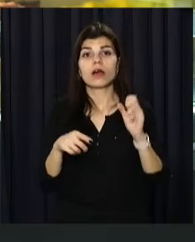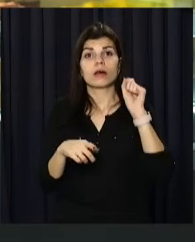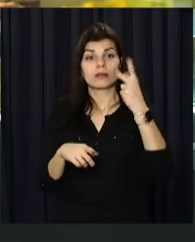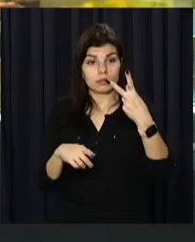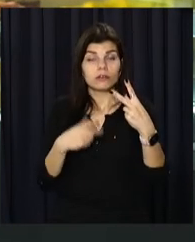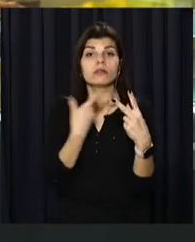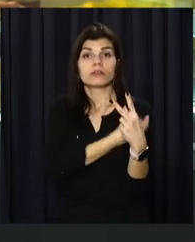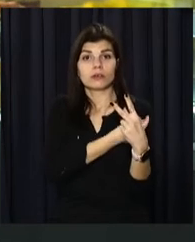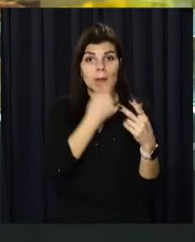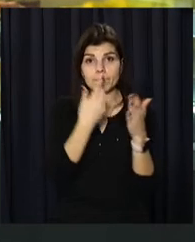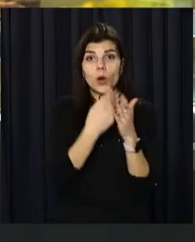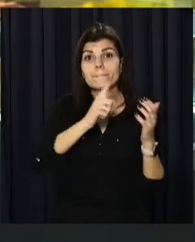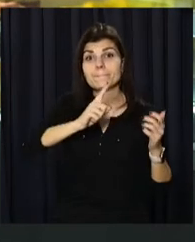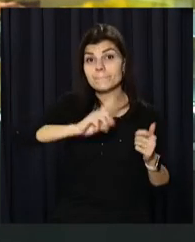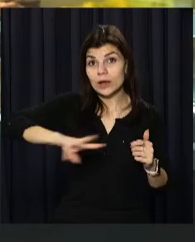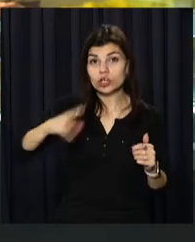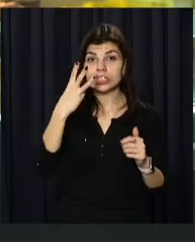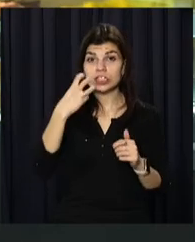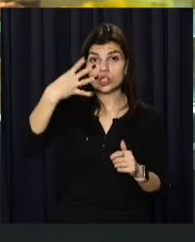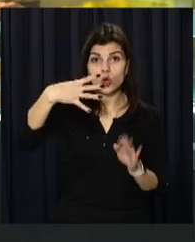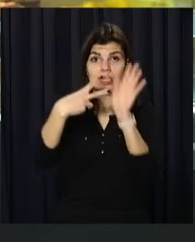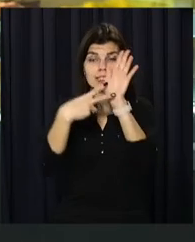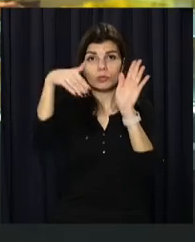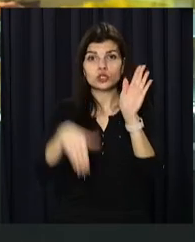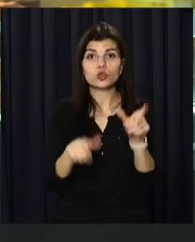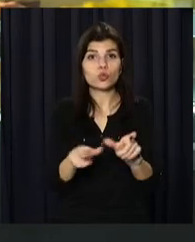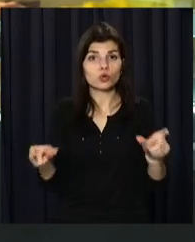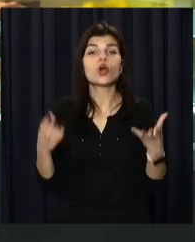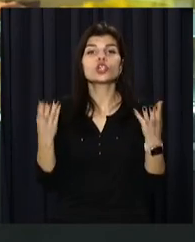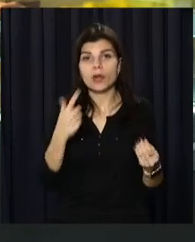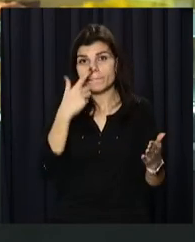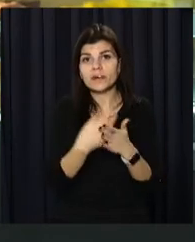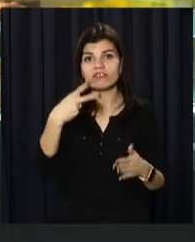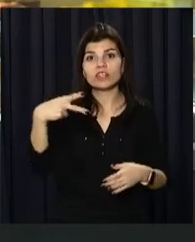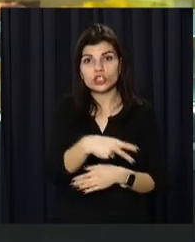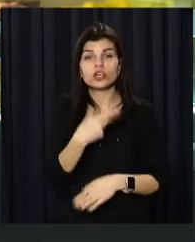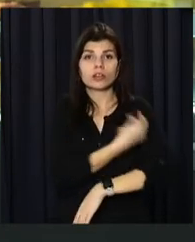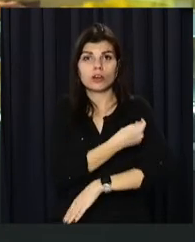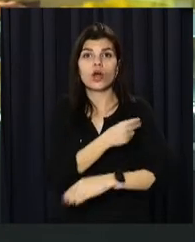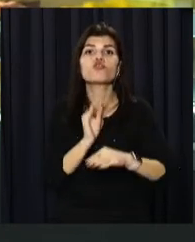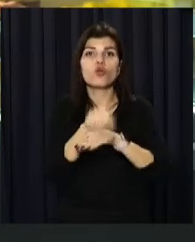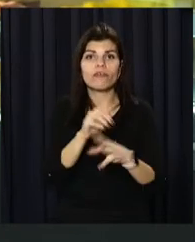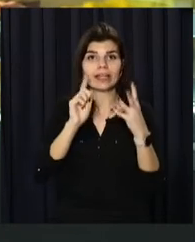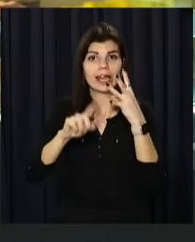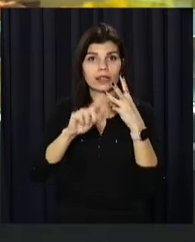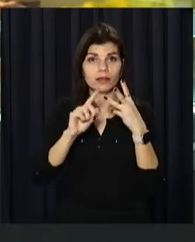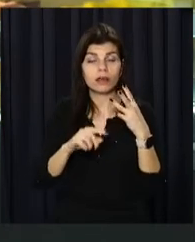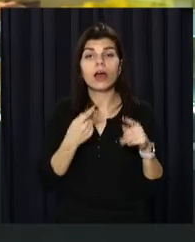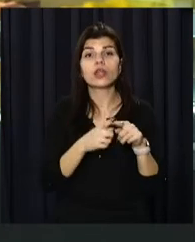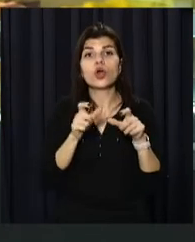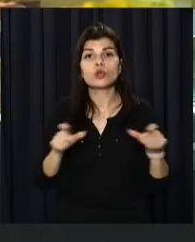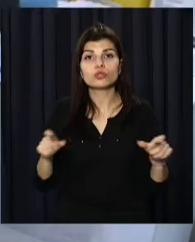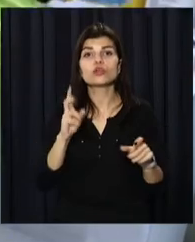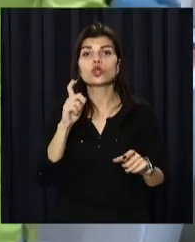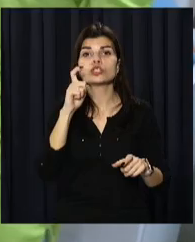дозами імунізувались понад 1 мільйон 347 тисяч людей. Ще понад 2 тисячі щепили з додатковою дозою. Це люди із